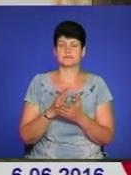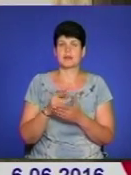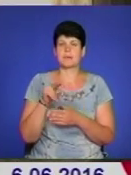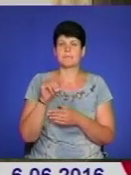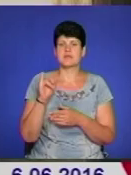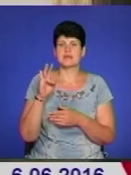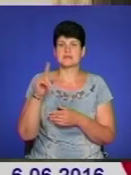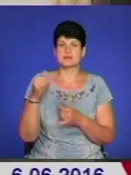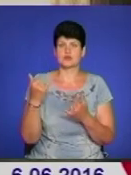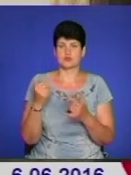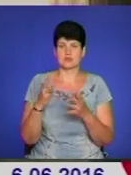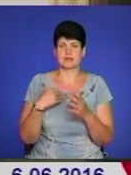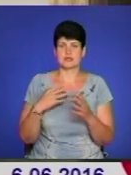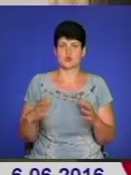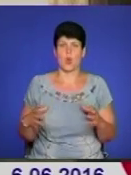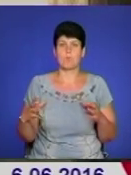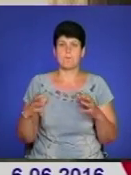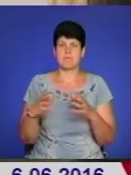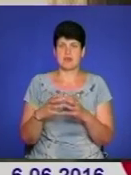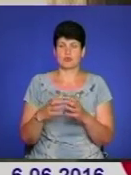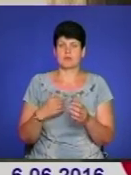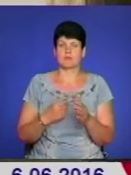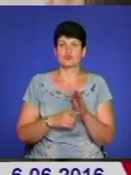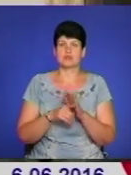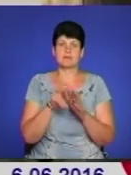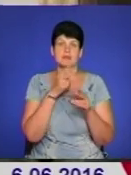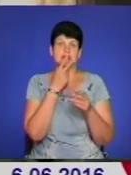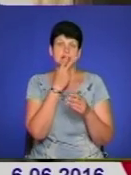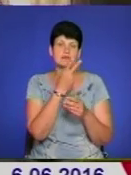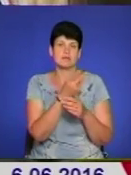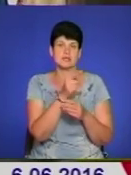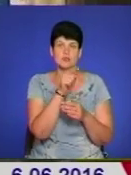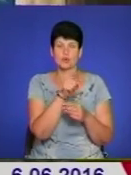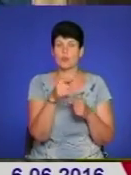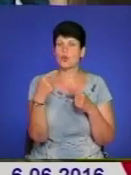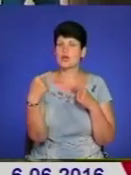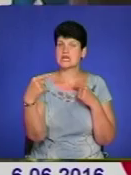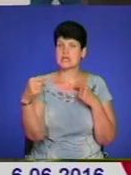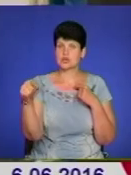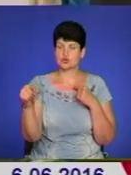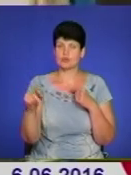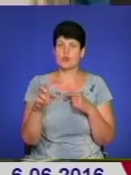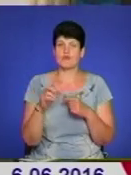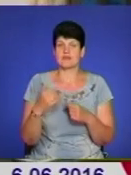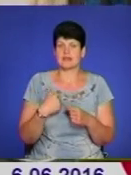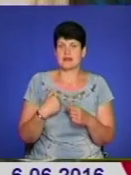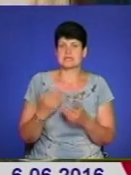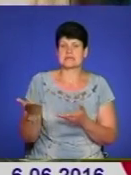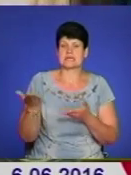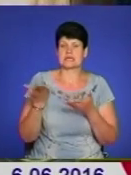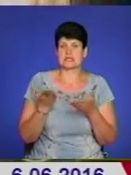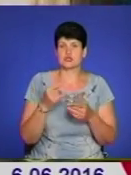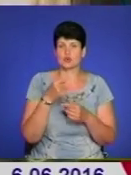він нас починає всіх об'єднувати. І ми починаємо на нього дивитися абсолютно по-іншому, бо він нас кличе розуміти його